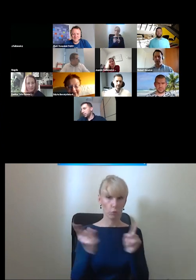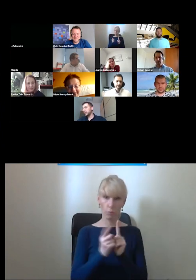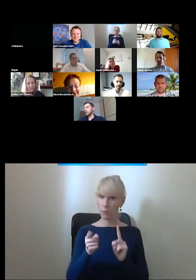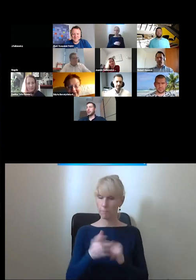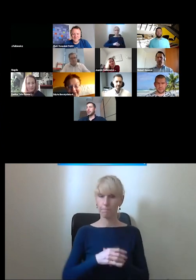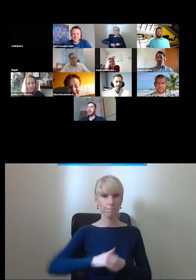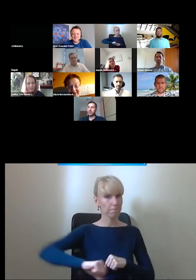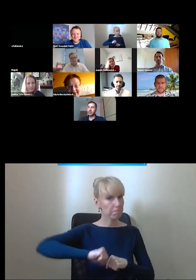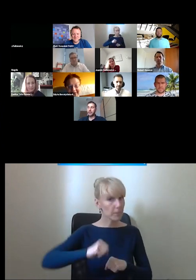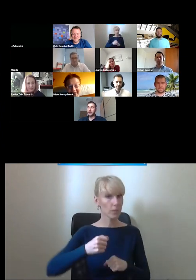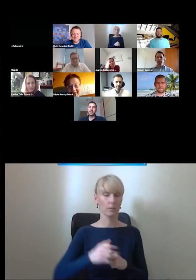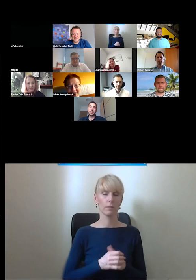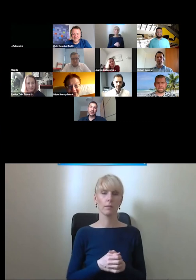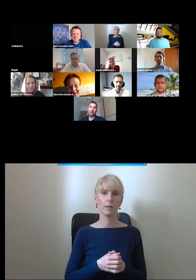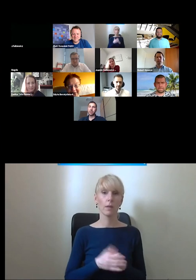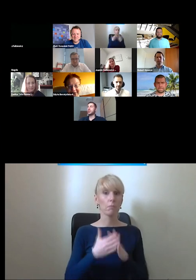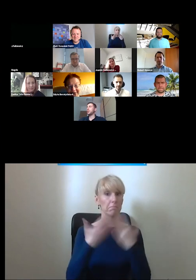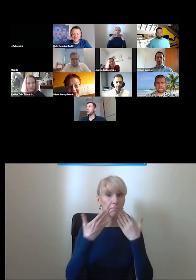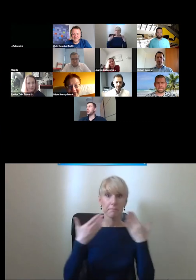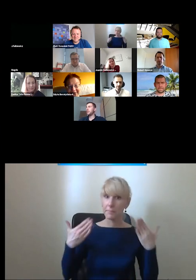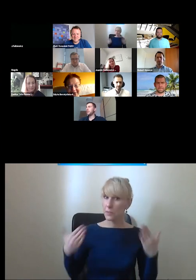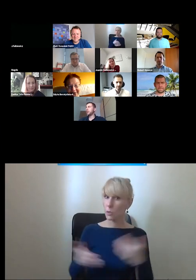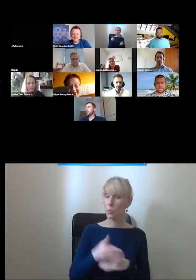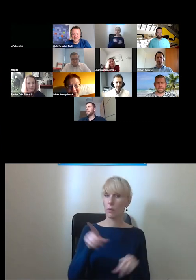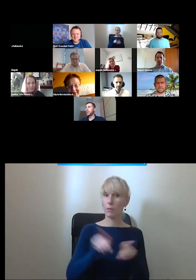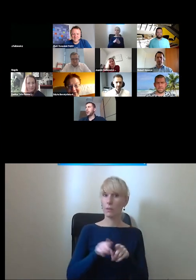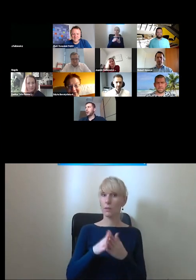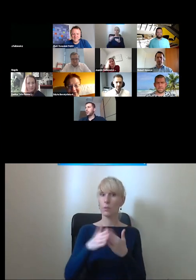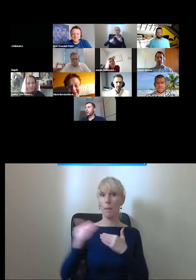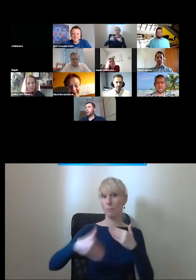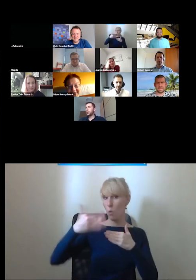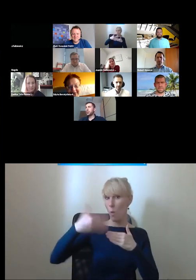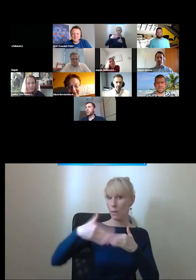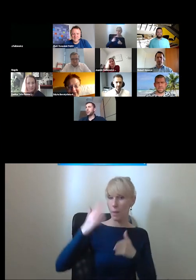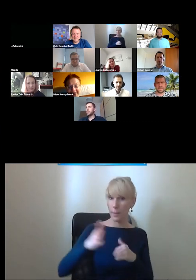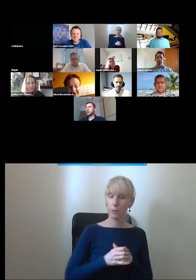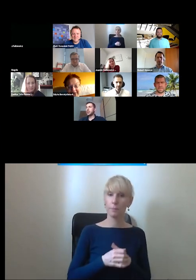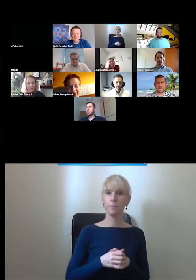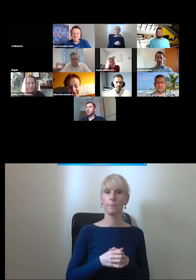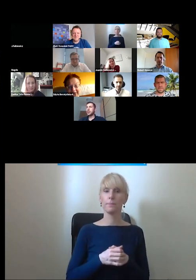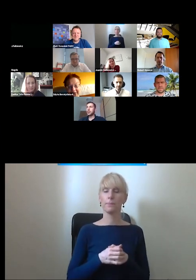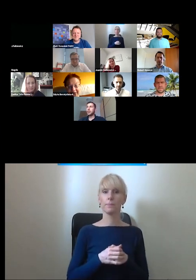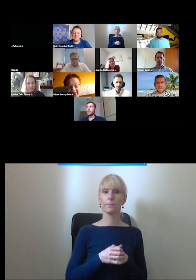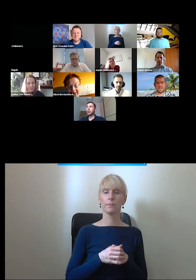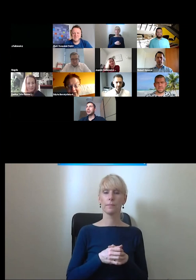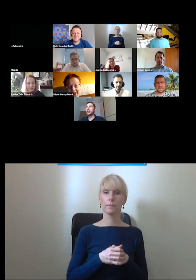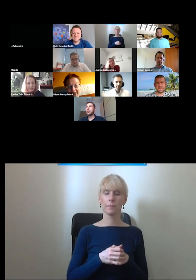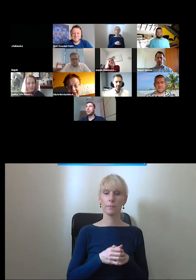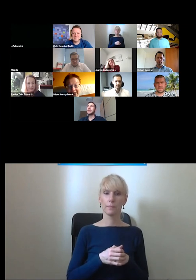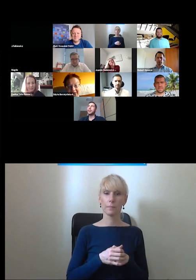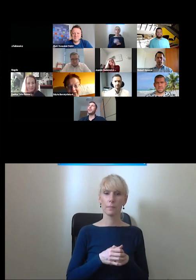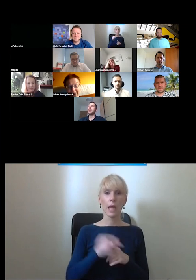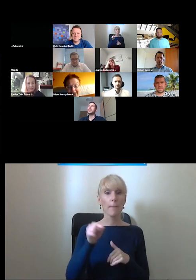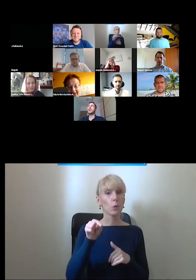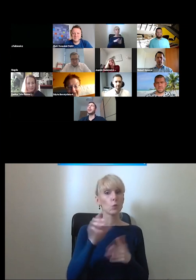chciałem bardzo serdecznie podziękować zwłaszcza jak słyszę że będą się odbywać kolejne bo osoby które